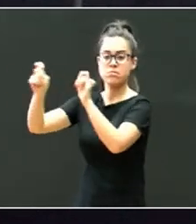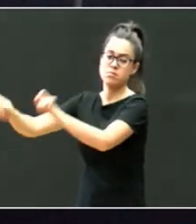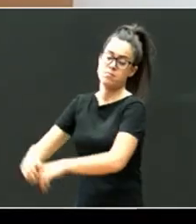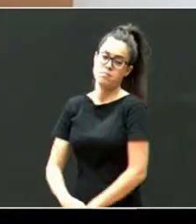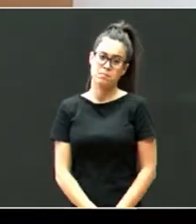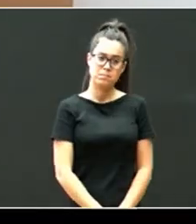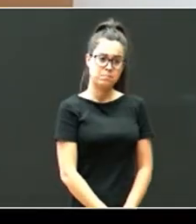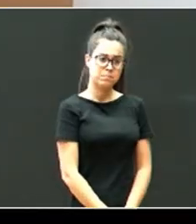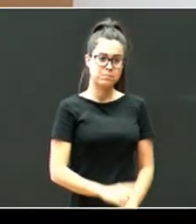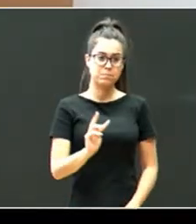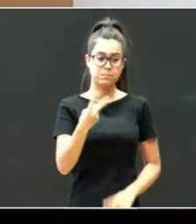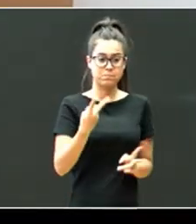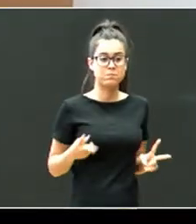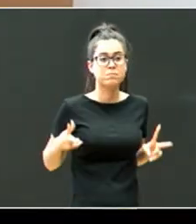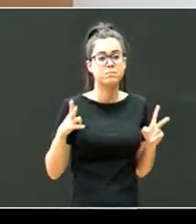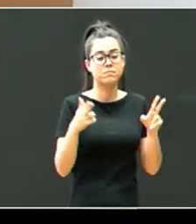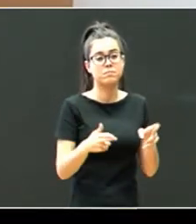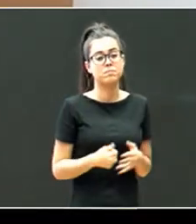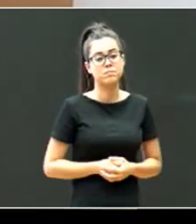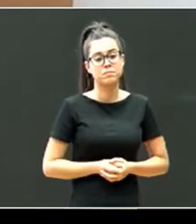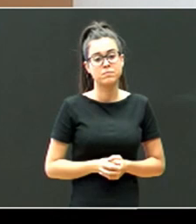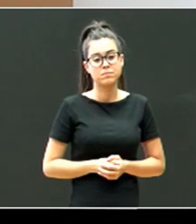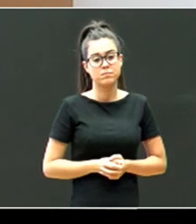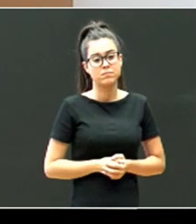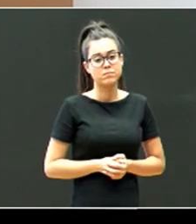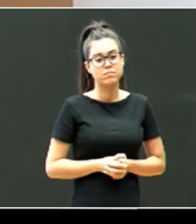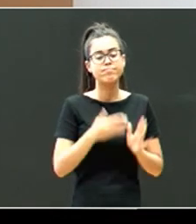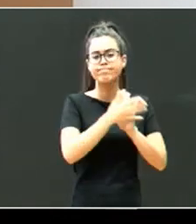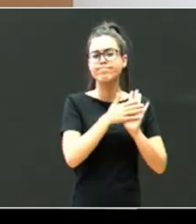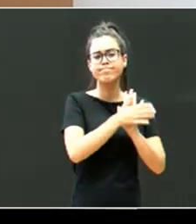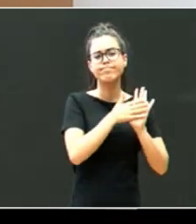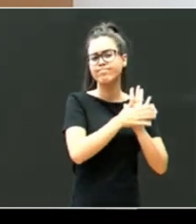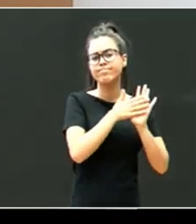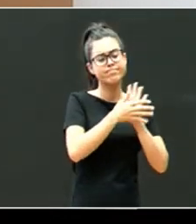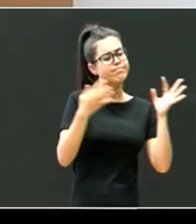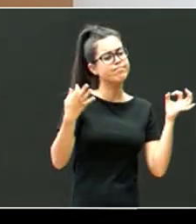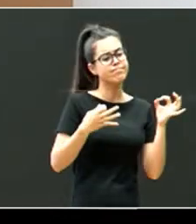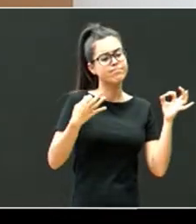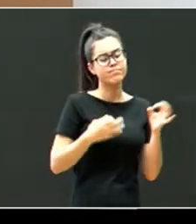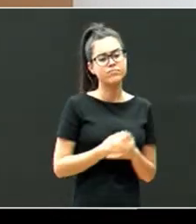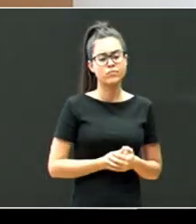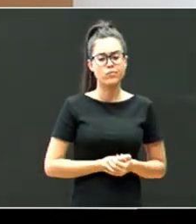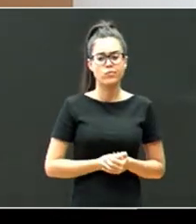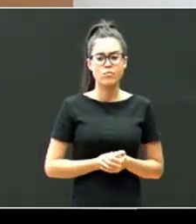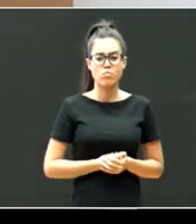Eta, bigarra natalean, agertzen den, bigarra natalean, itzegiten degu pixkat, adopzioko,